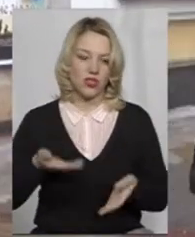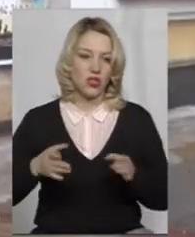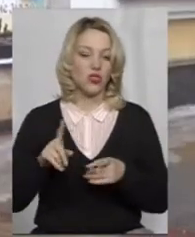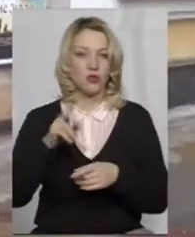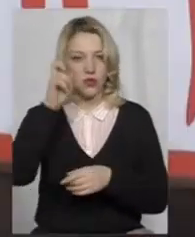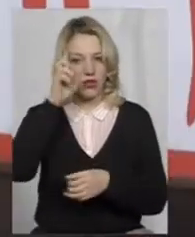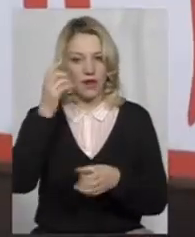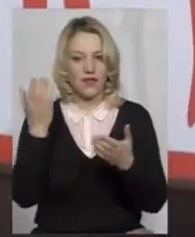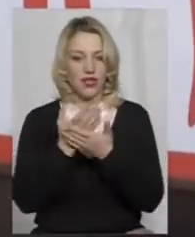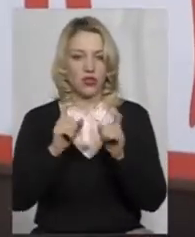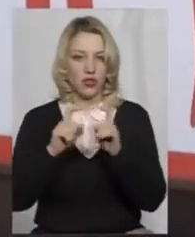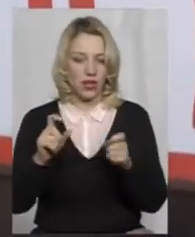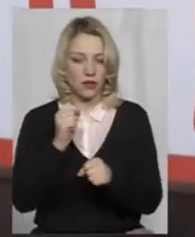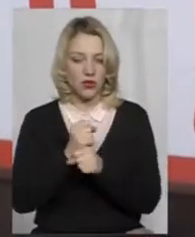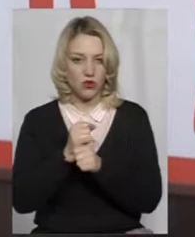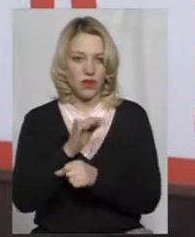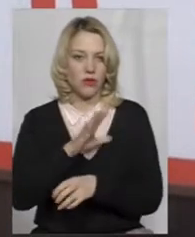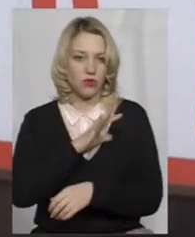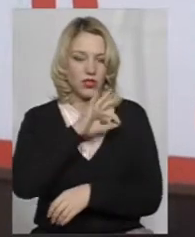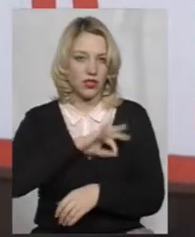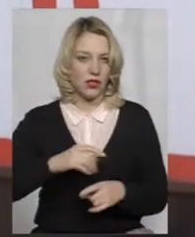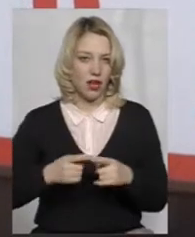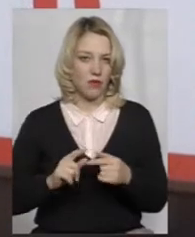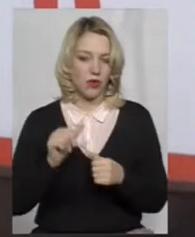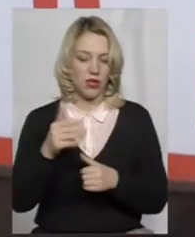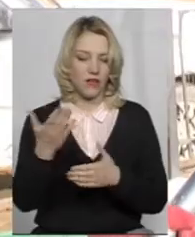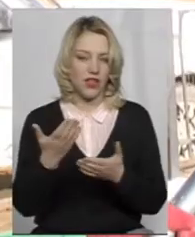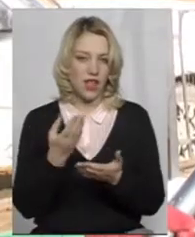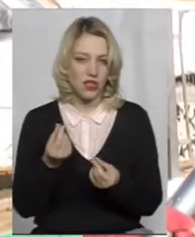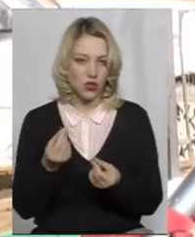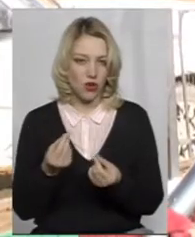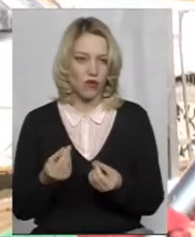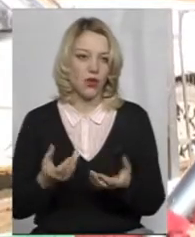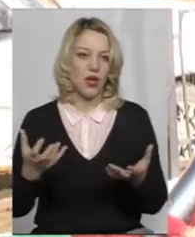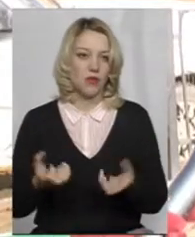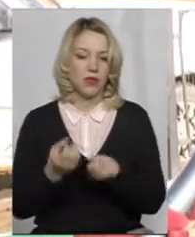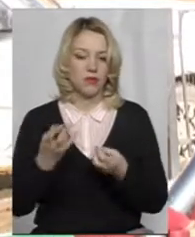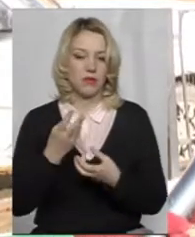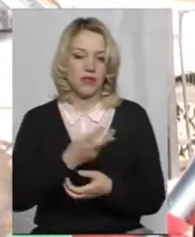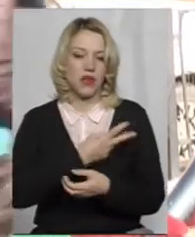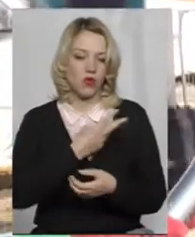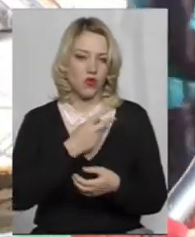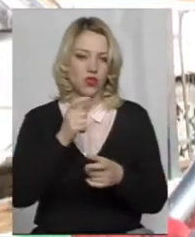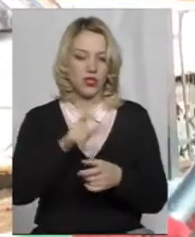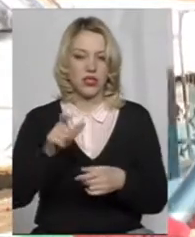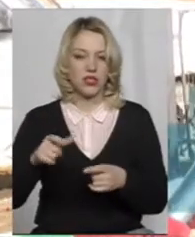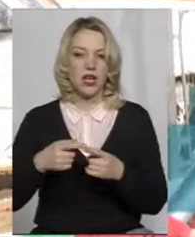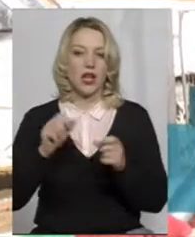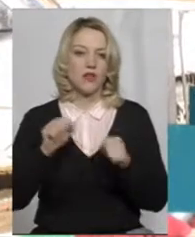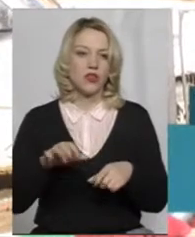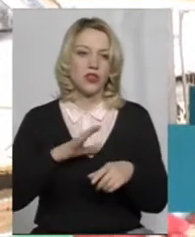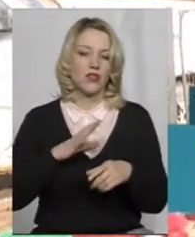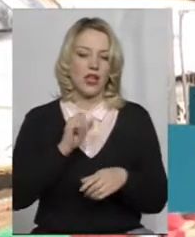рентабельними, окрім їхньої фінансової підтримки, працівники цих закладів мають заохочувати глядачів. Це означає абонемент на, можливо,